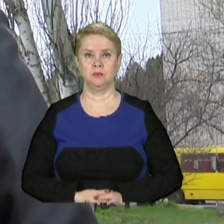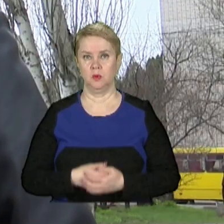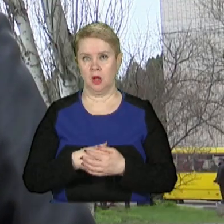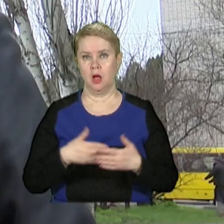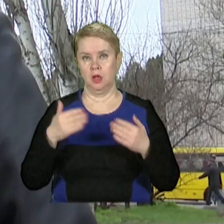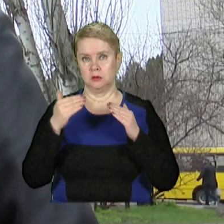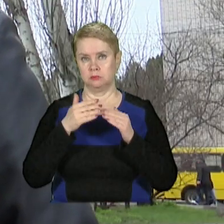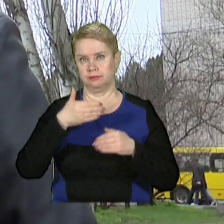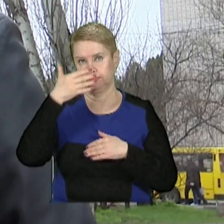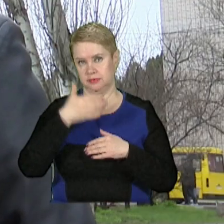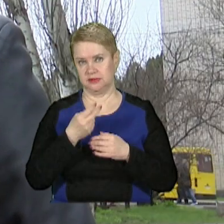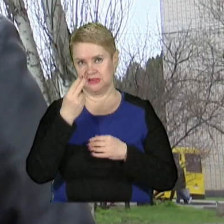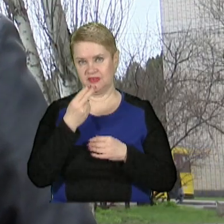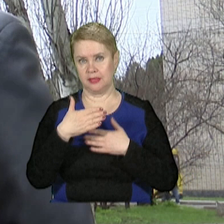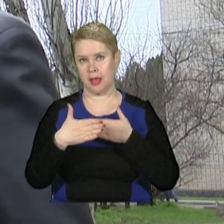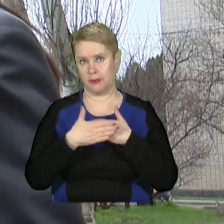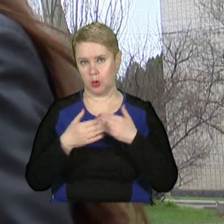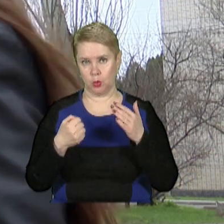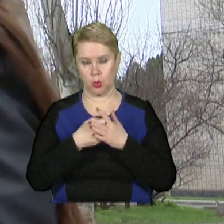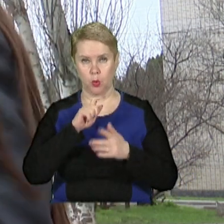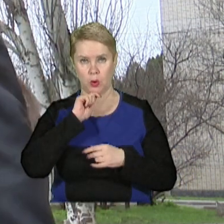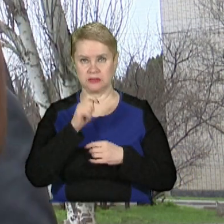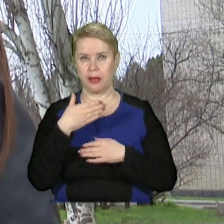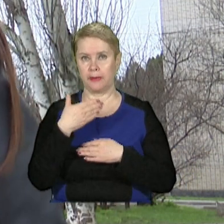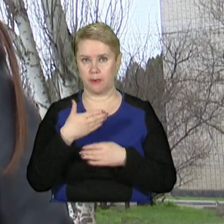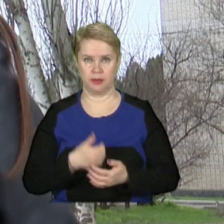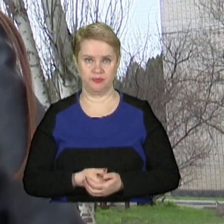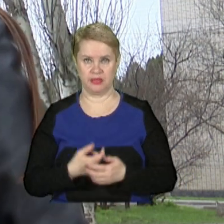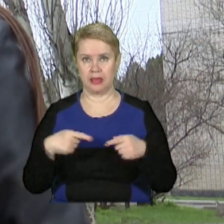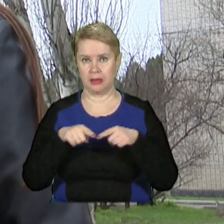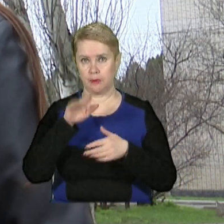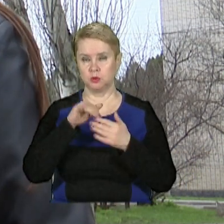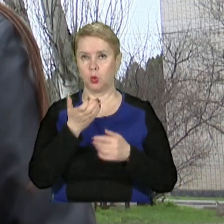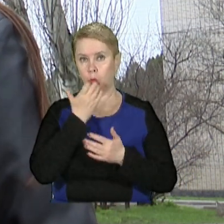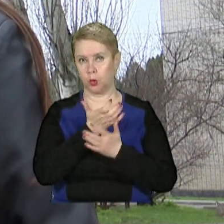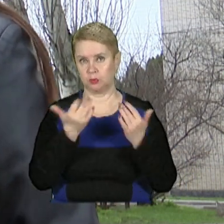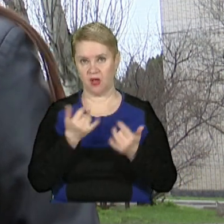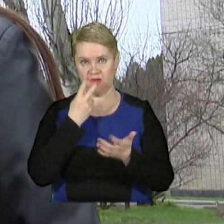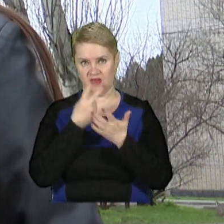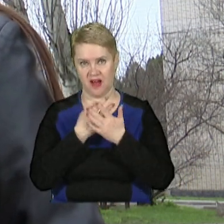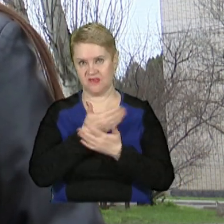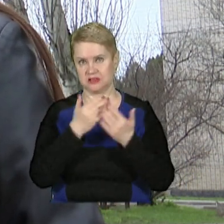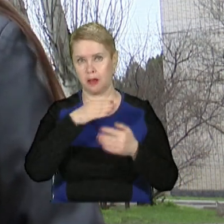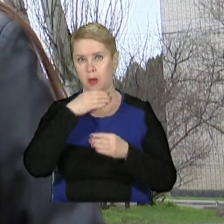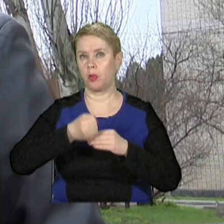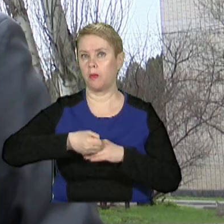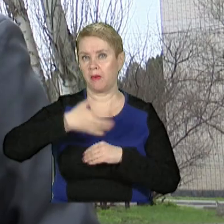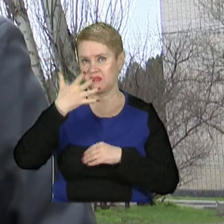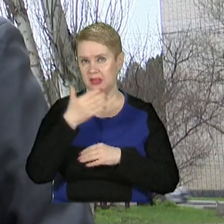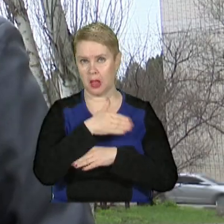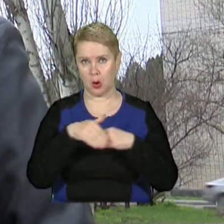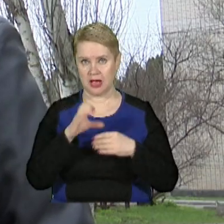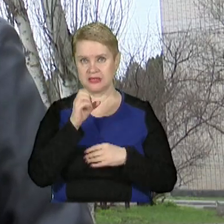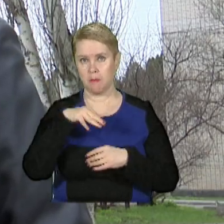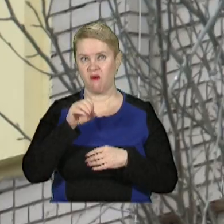сірій будівлі полотно у кольорах, наближених до українського прапора. Так, після утеплення зараз виглядає фасад багатоповерхівки на